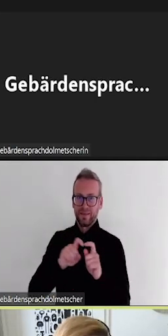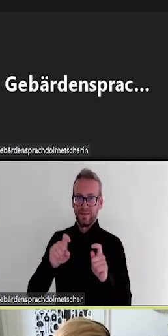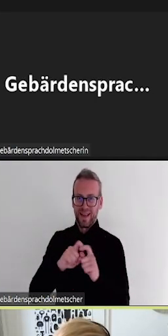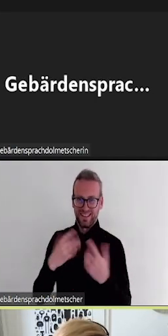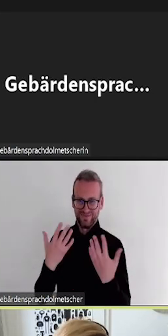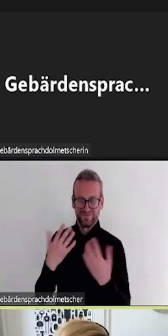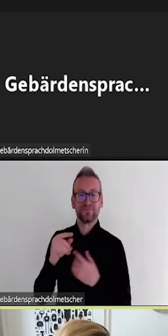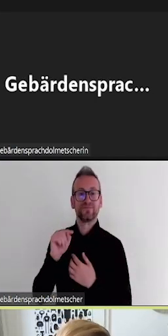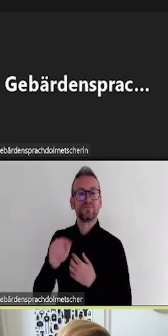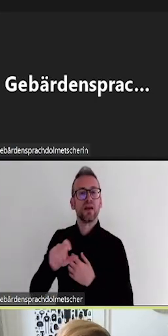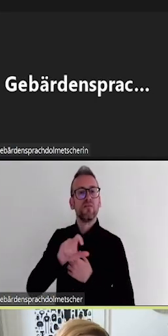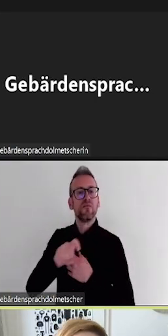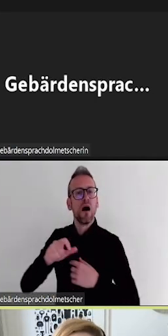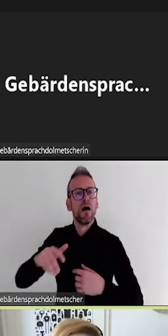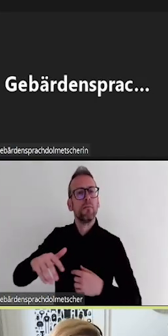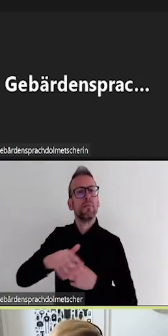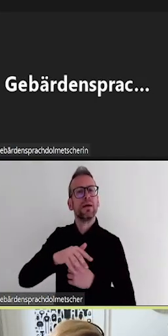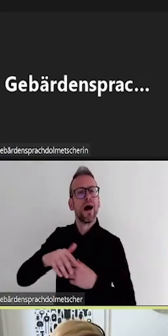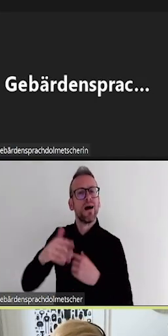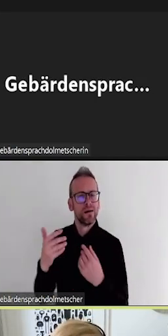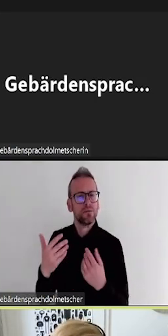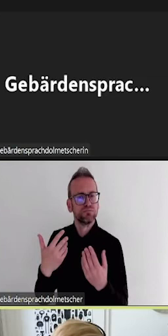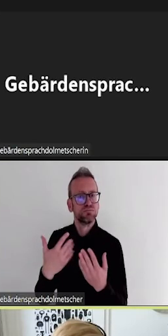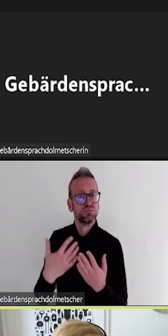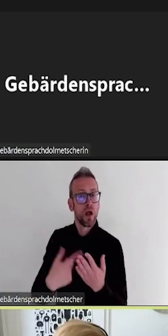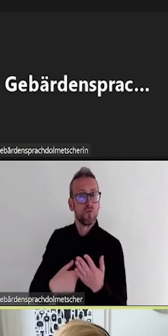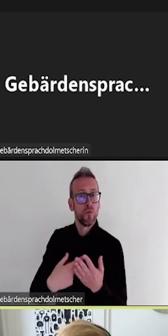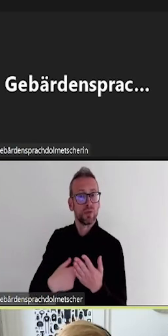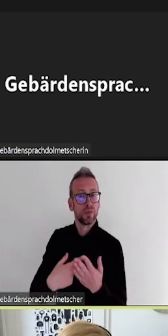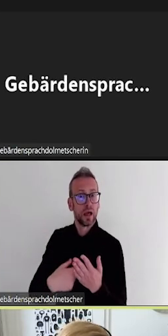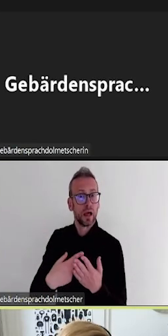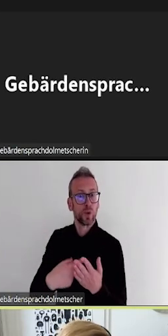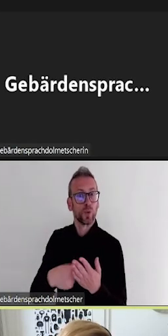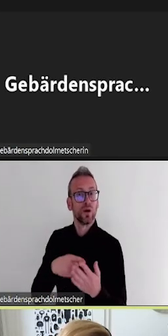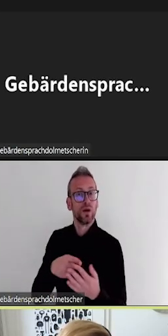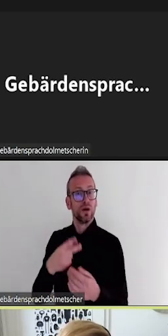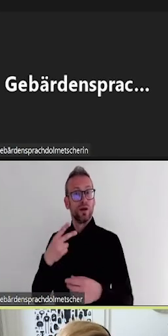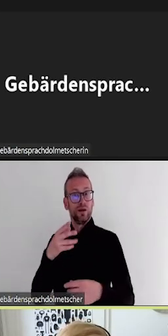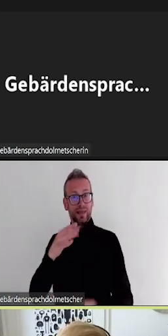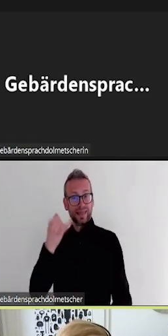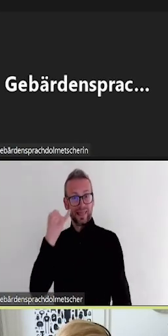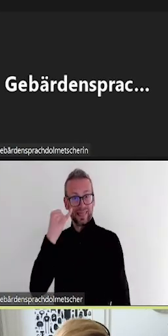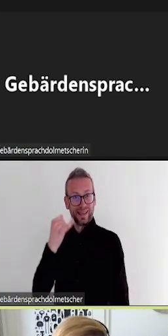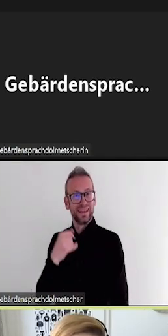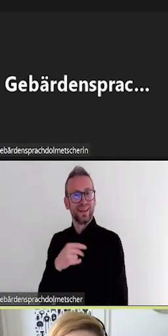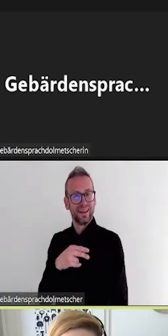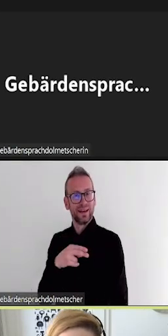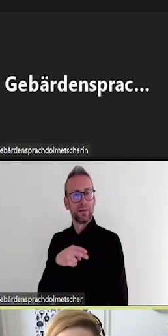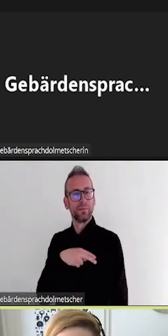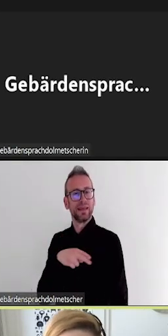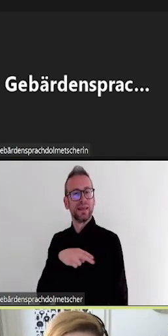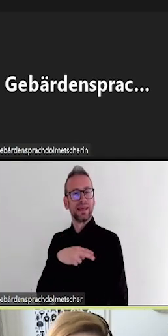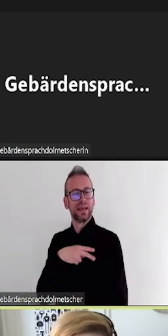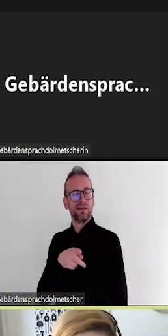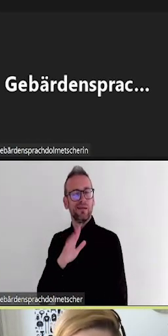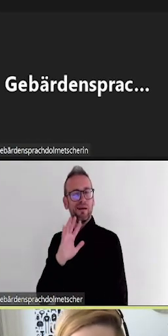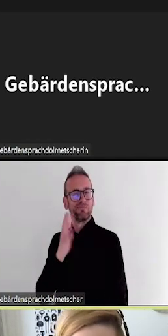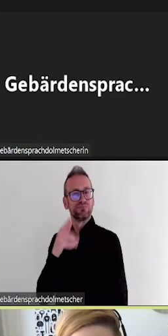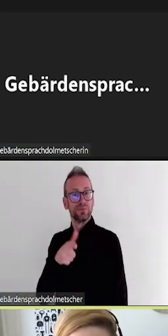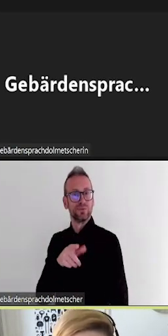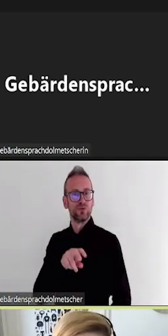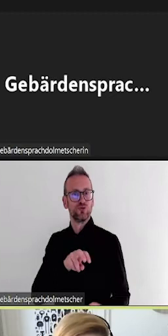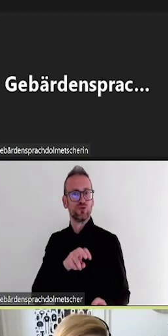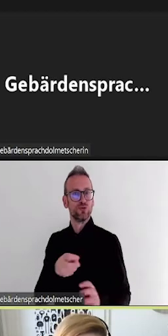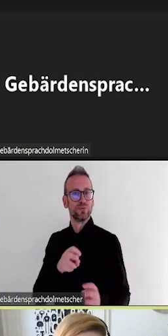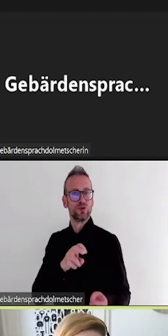Werk geworden wäre, was wir dann auch nicht aktuell halten können. Deshalb haben wir Ideen ausgetauscht und ein Konzept entwickelt für